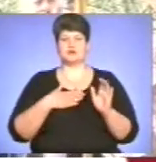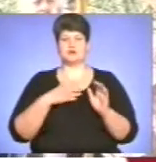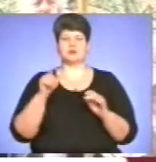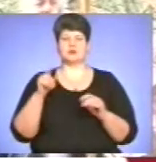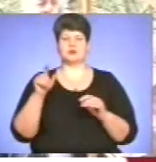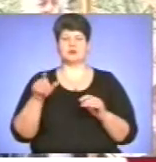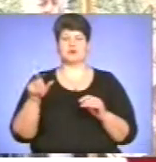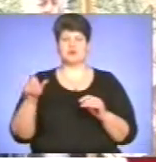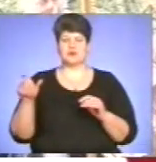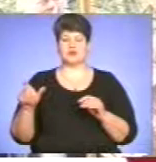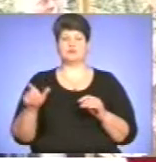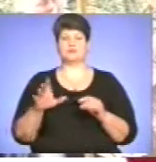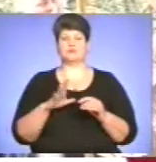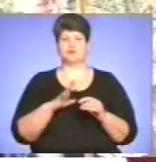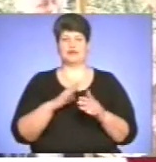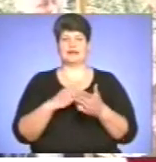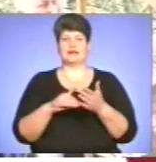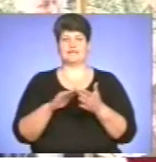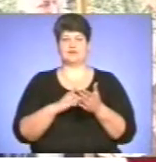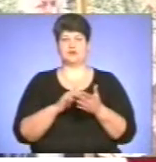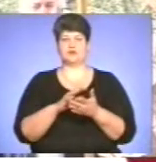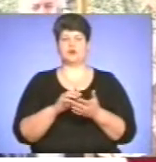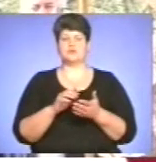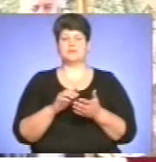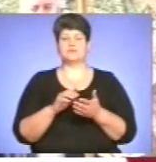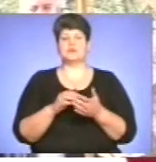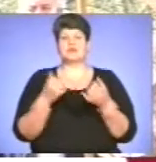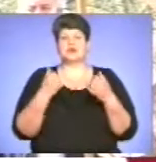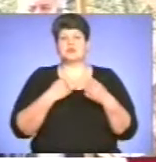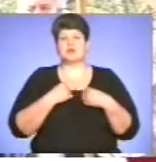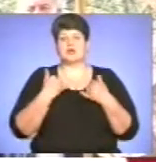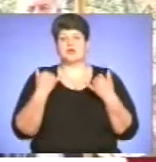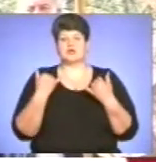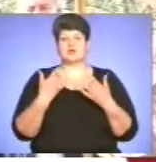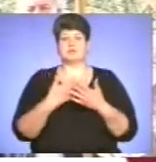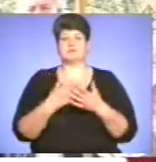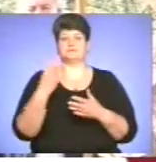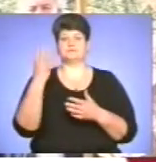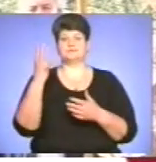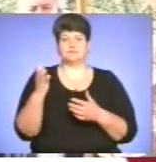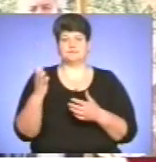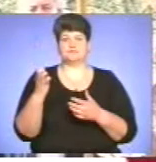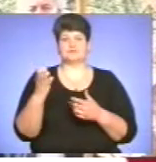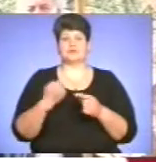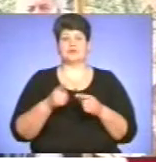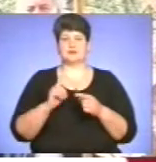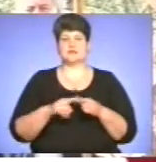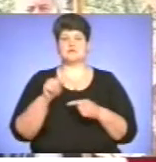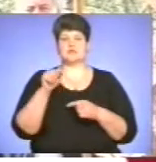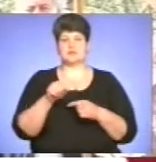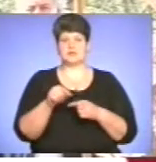безпосередньо стали ліквідаторами. На жаль, сьогодні біля 400 вже майже, це ті, що